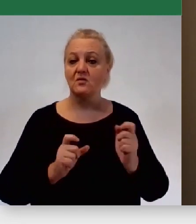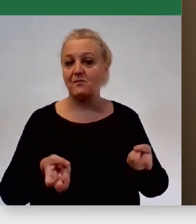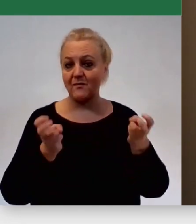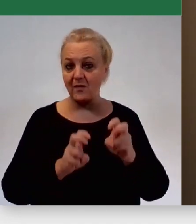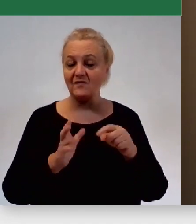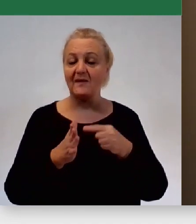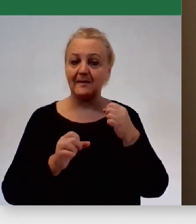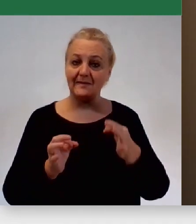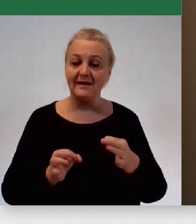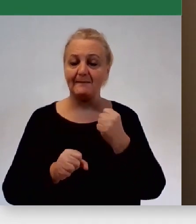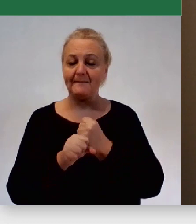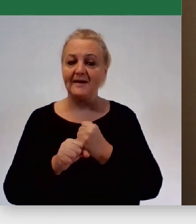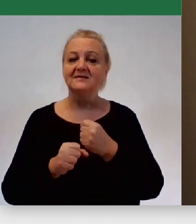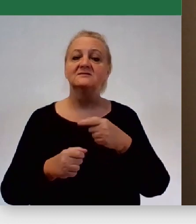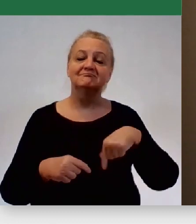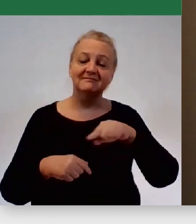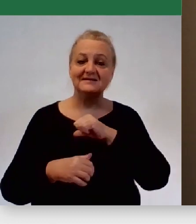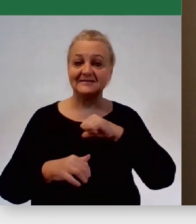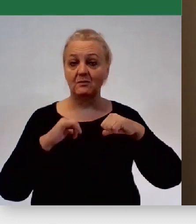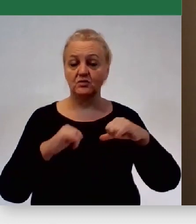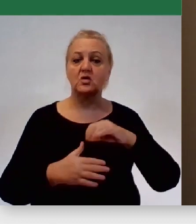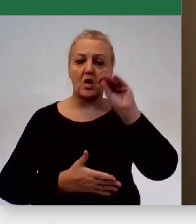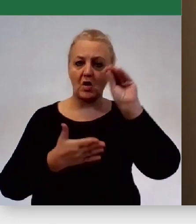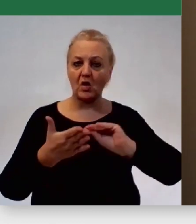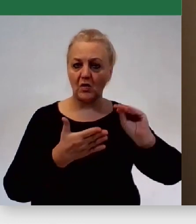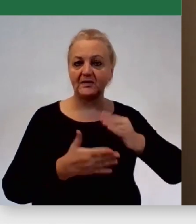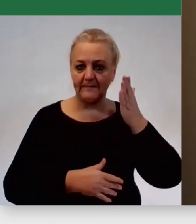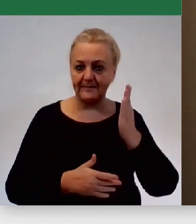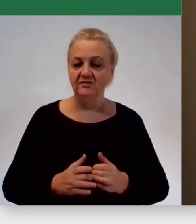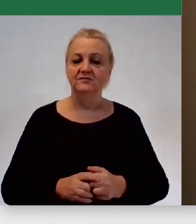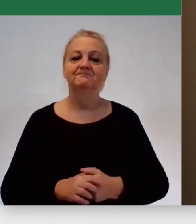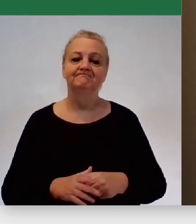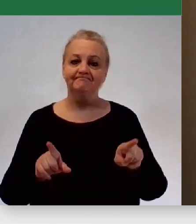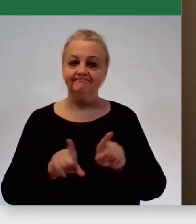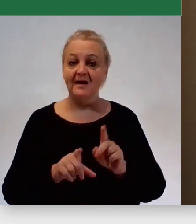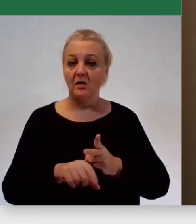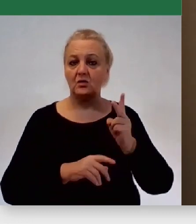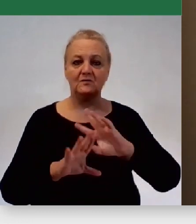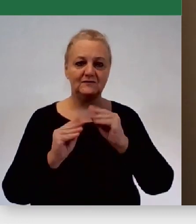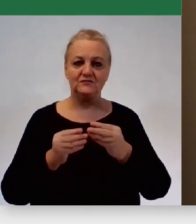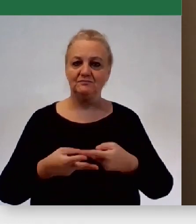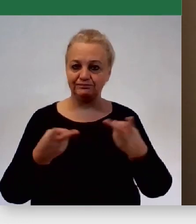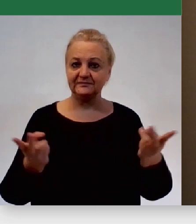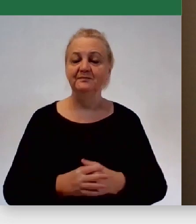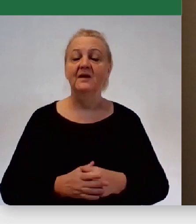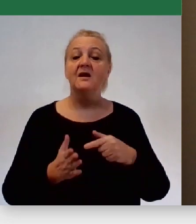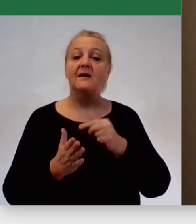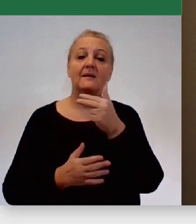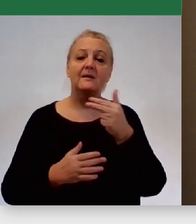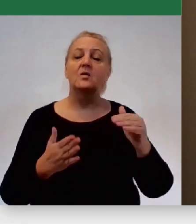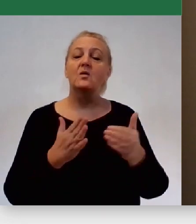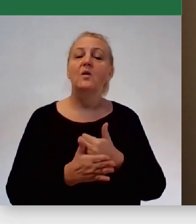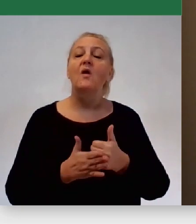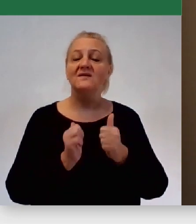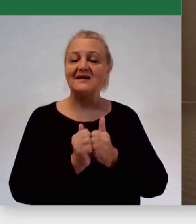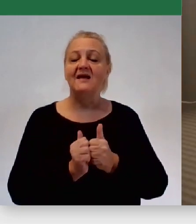podczas pracy pracowni samorządowej, będzie opisane i dostępne dla wszystkich. Ten tytuł o nowej roli lokalnych liderów